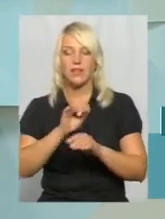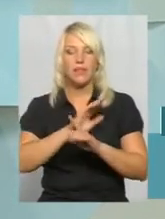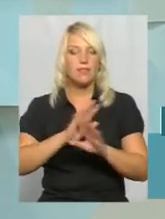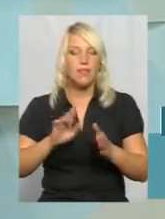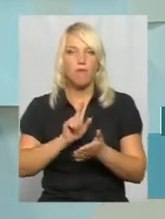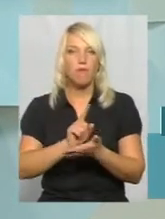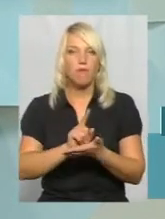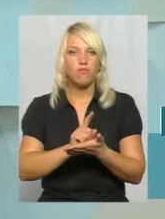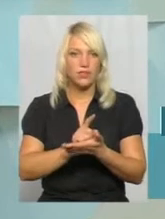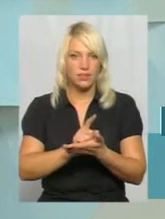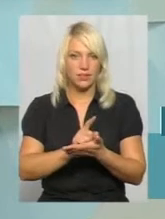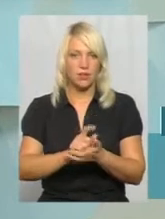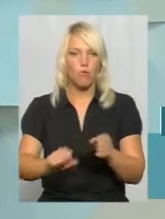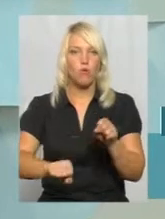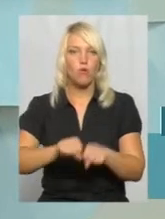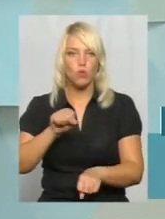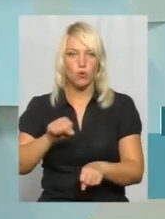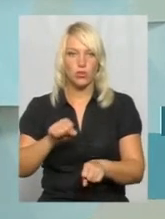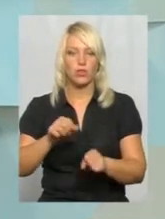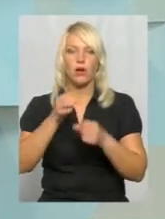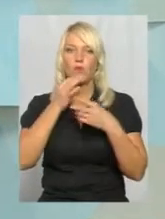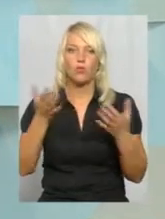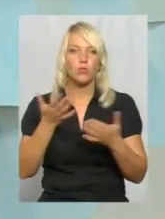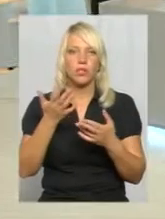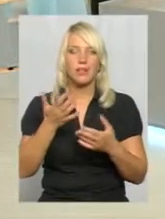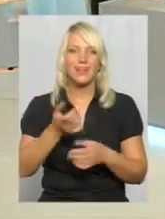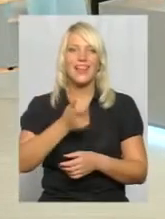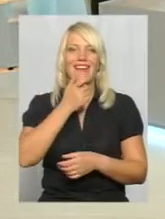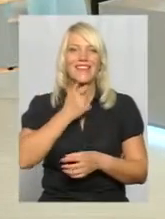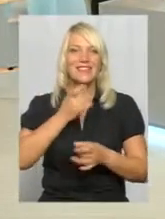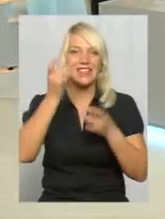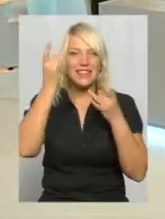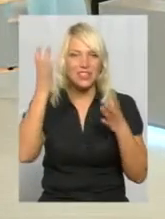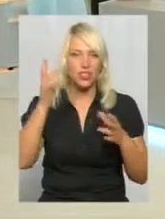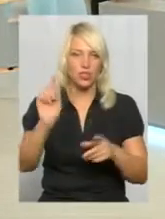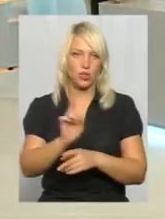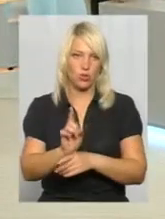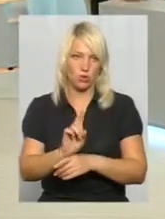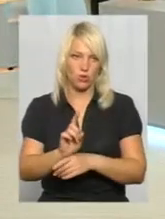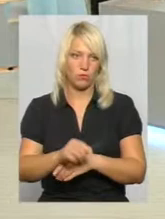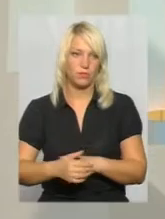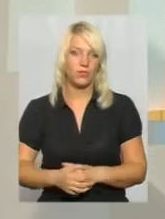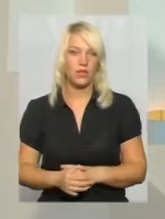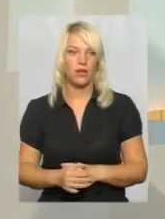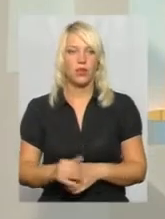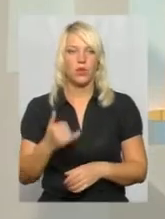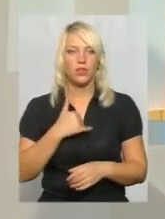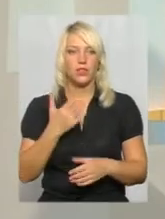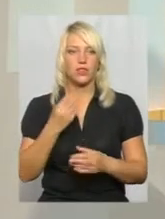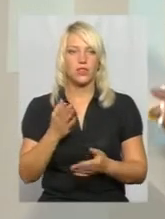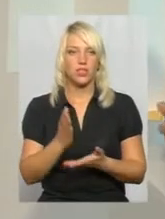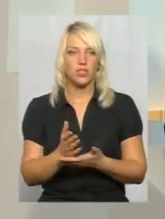будь-яких естетичних норм. Тому такі паркани в першу чергу. Дякую, пане Володимире. В нас ще є